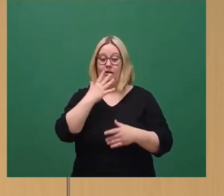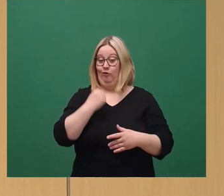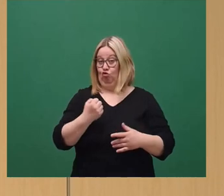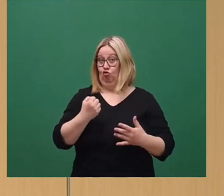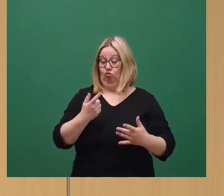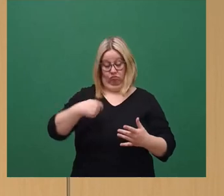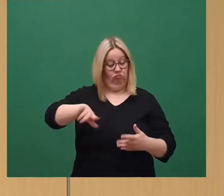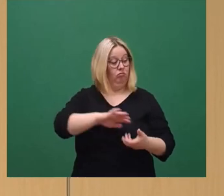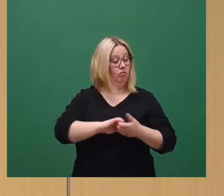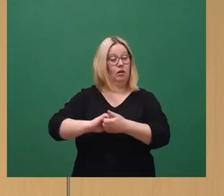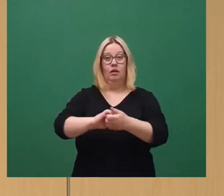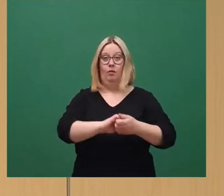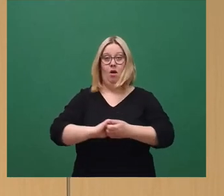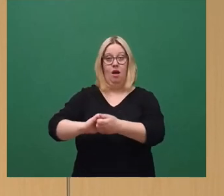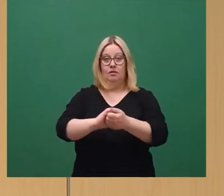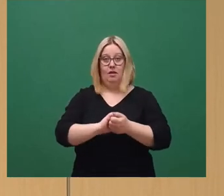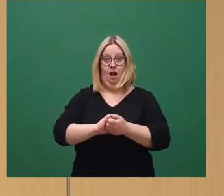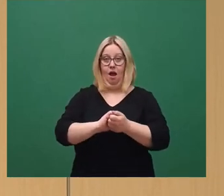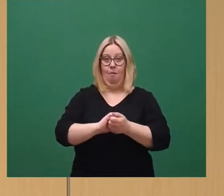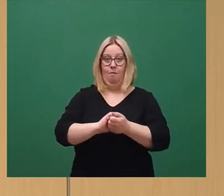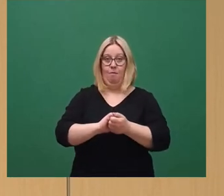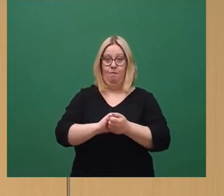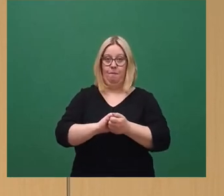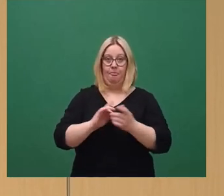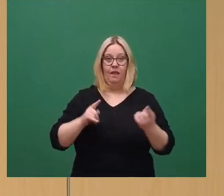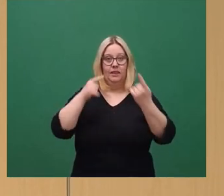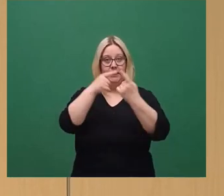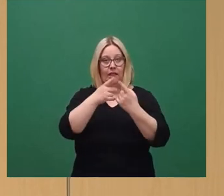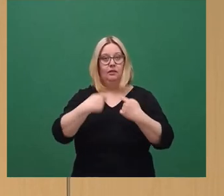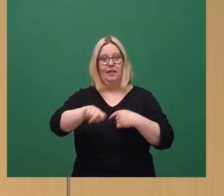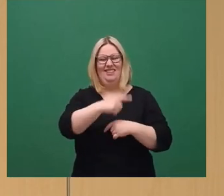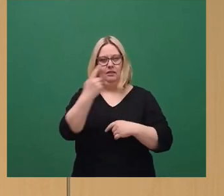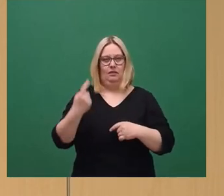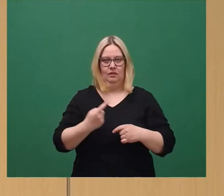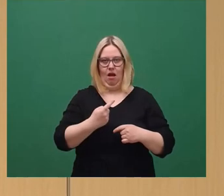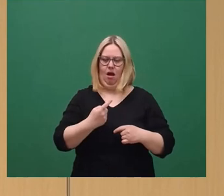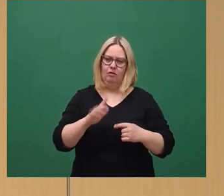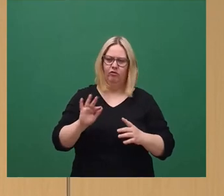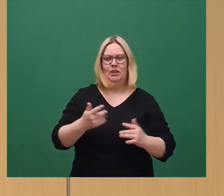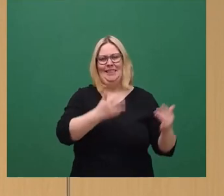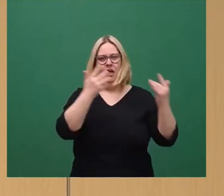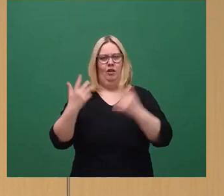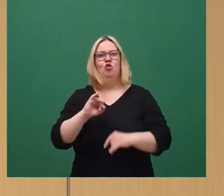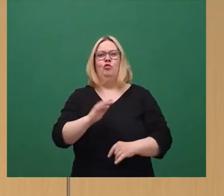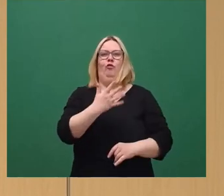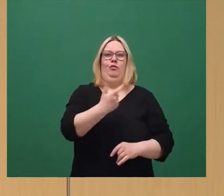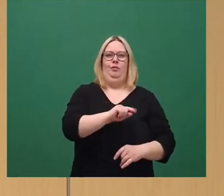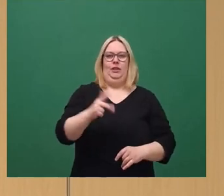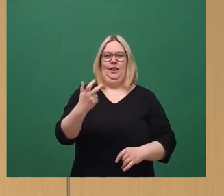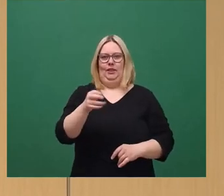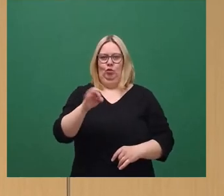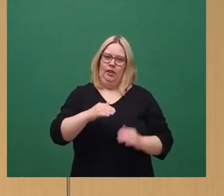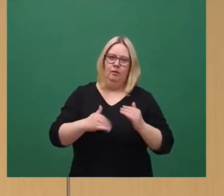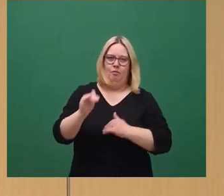gemeinsam festgelegten Zielen in den nächsten zehn Jahren auf 25 bis 30 Prozent erhöhen.